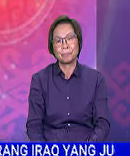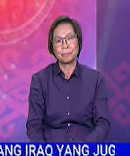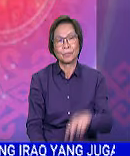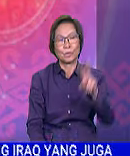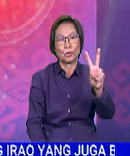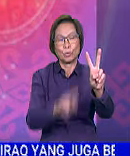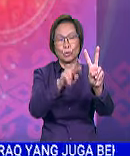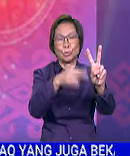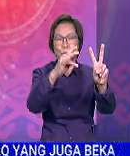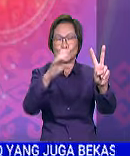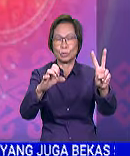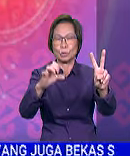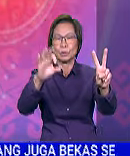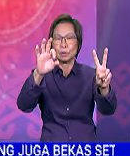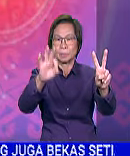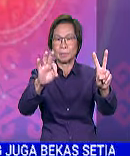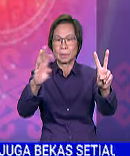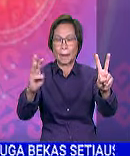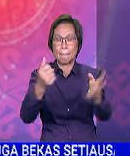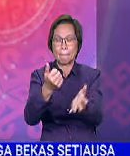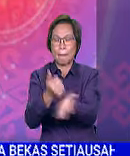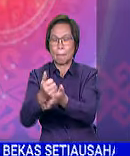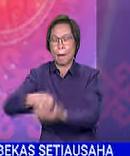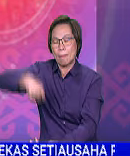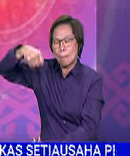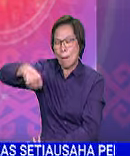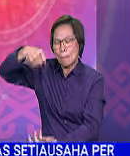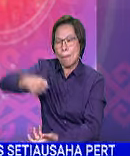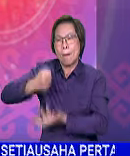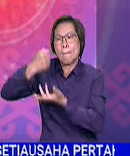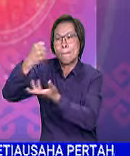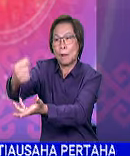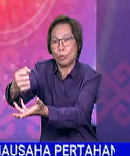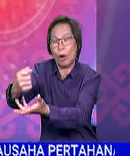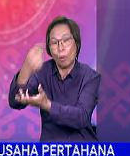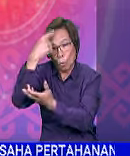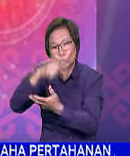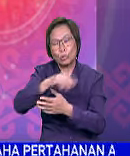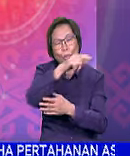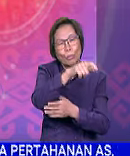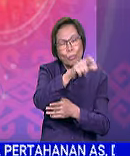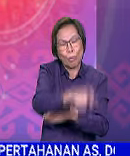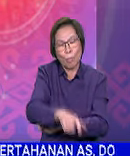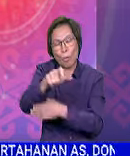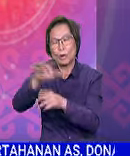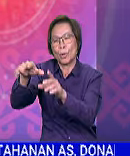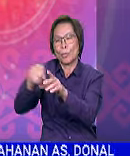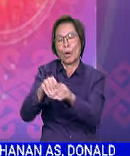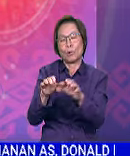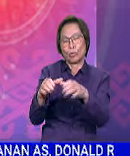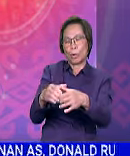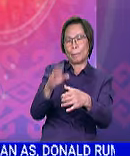Sebanyak 2,796 bantuan bakul makanan diperuntukkan kepada penduduk termasuk golongan